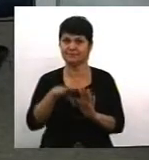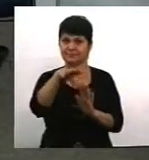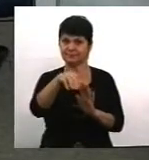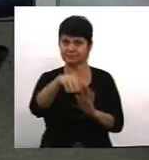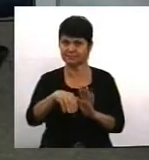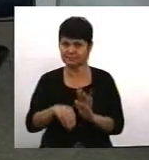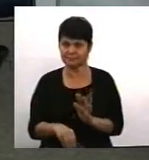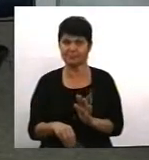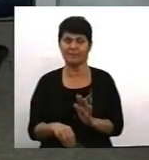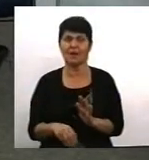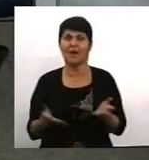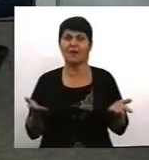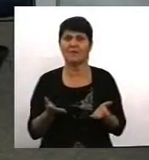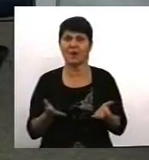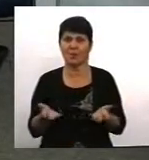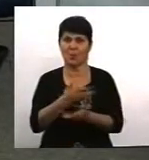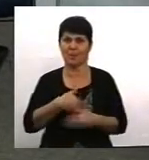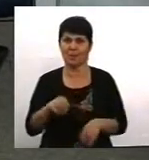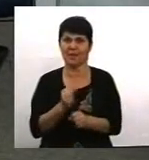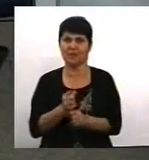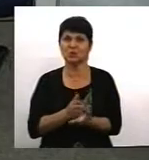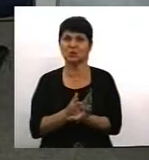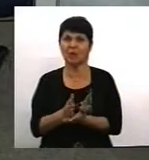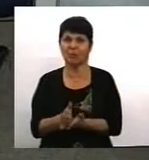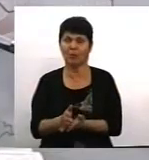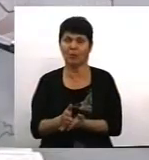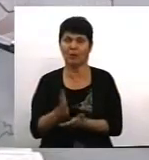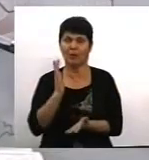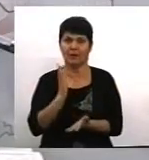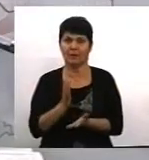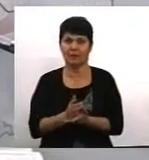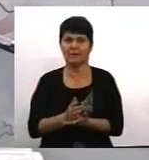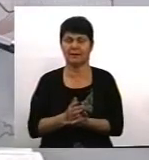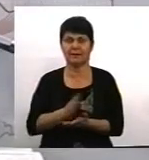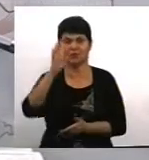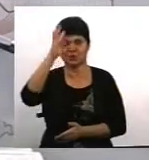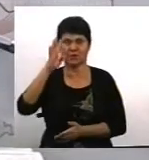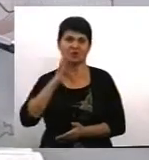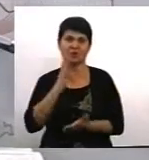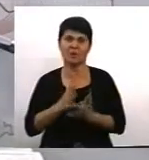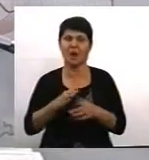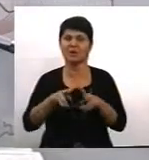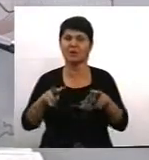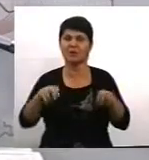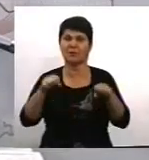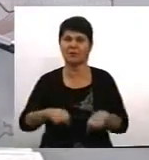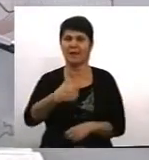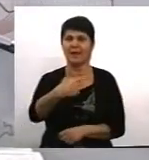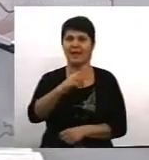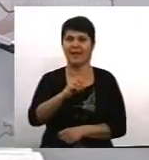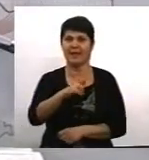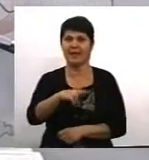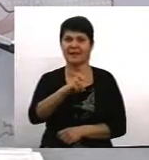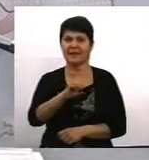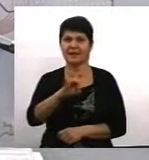в якому ми працюємо – це протидія гендерно обумовленому насильству. Це дуже просто. Гендерно обумовлене насильство – це